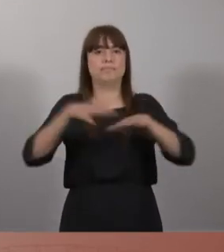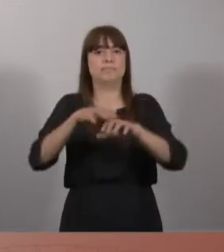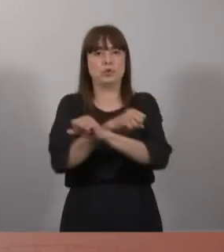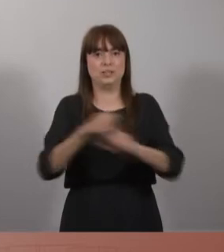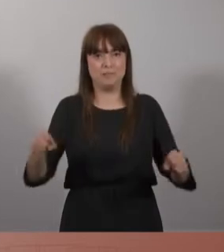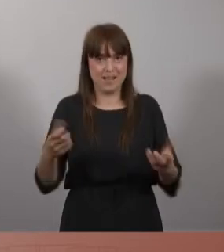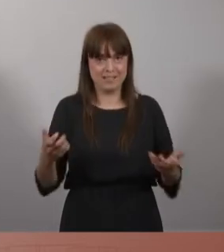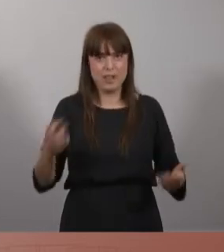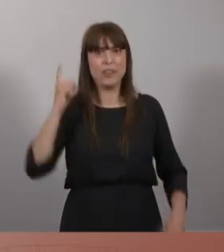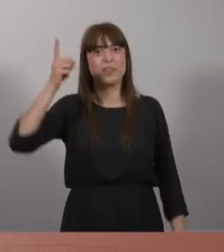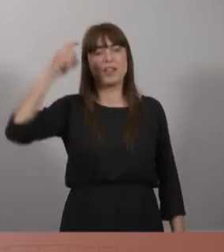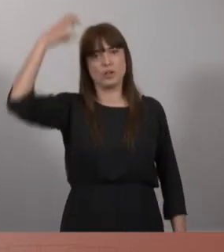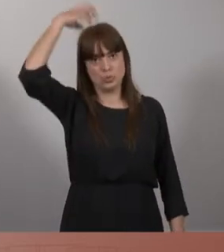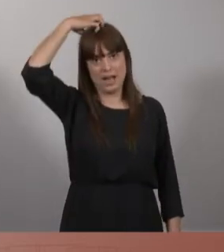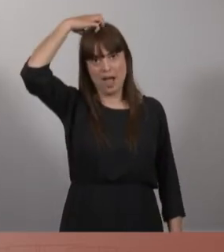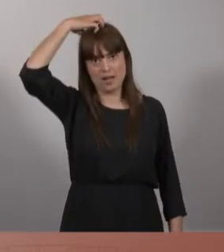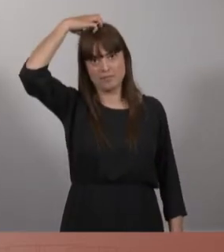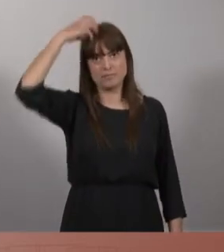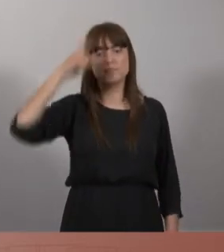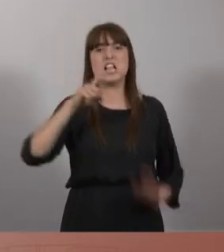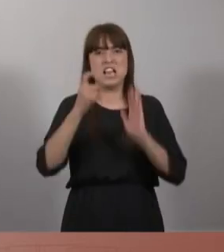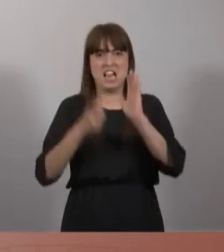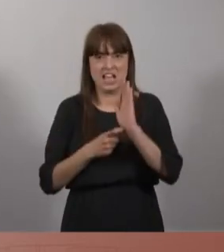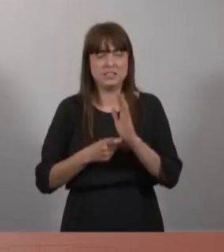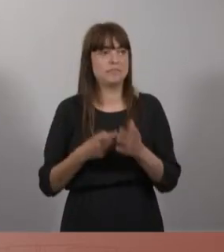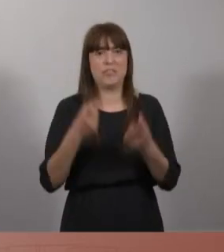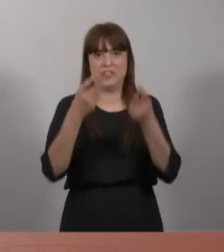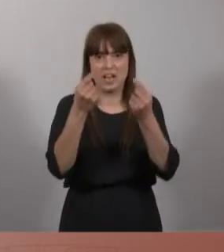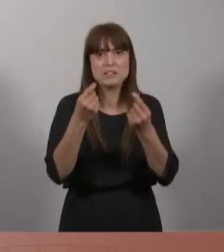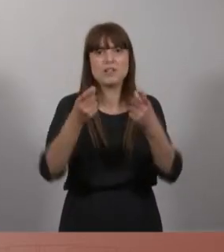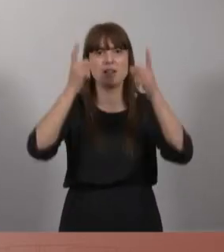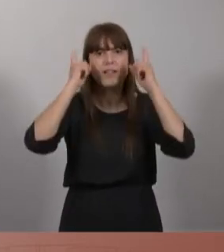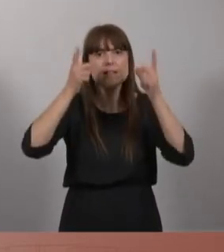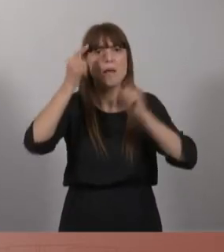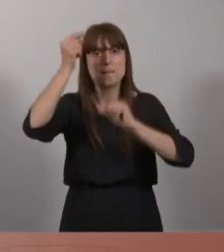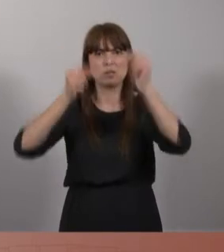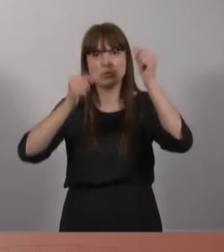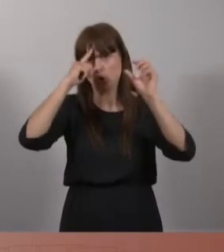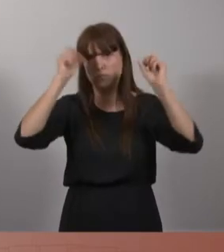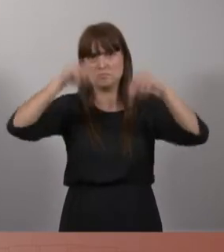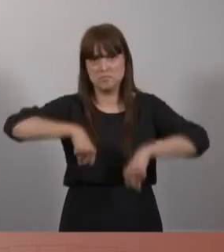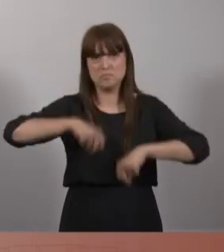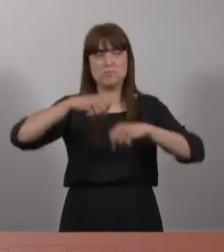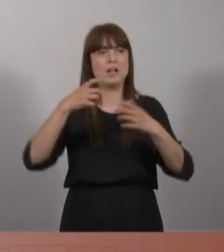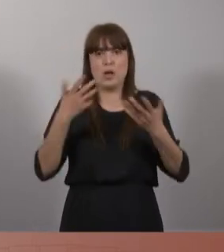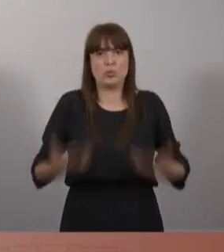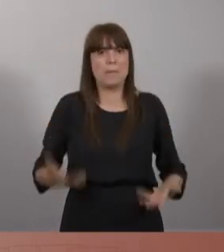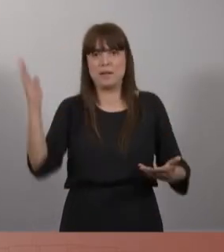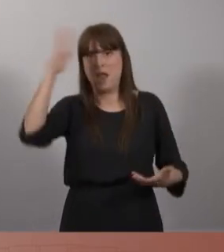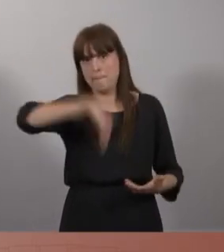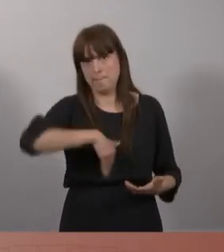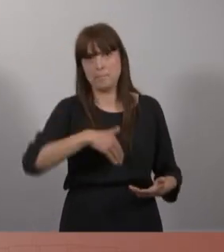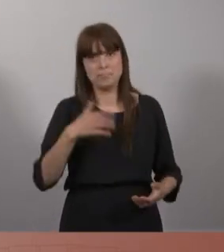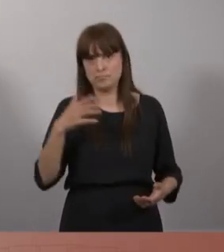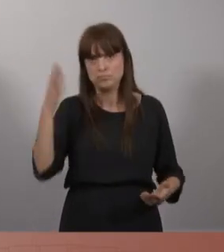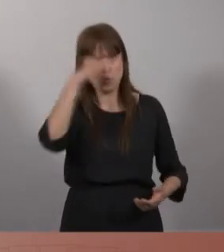diners ni en lleis no podrem garantir aquest dret. Ens calen partides pressupostàries adequades i avui no les tenim. No